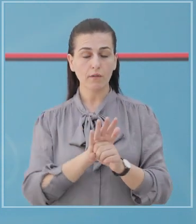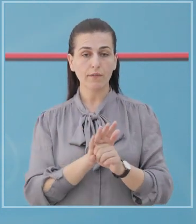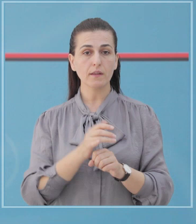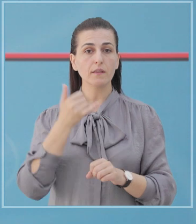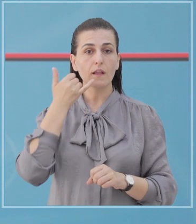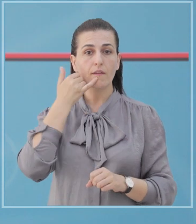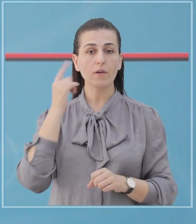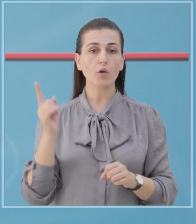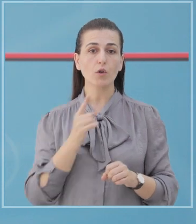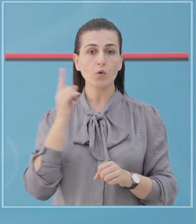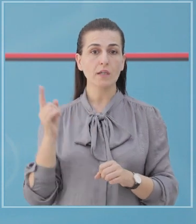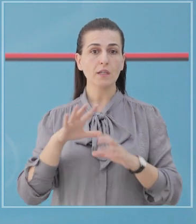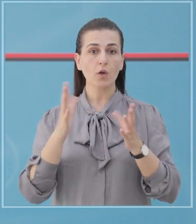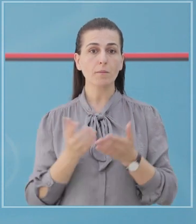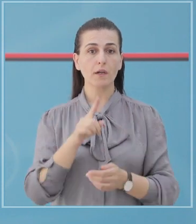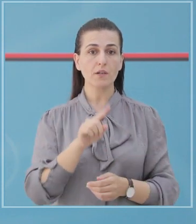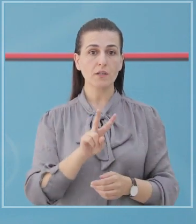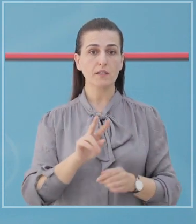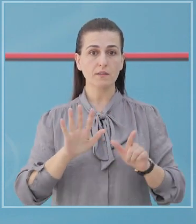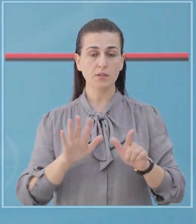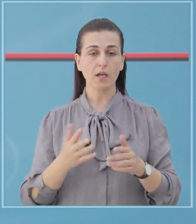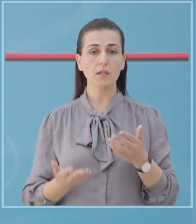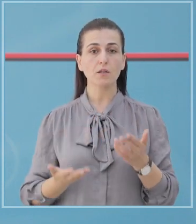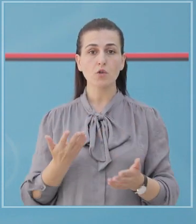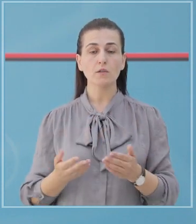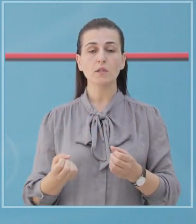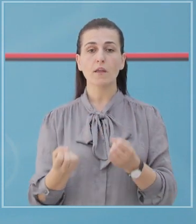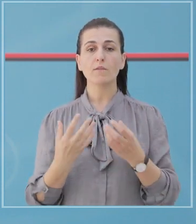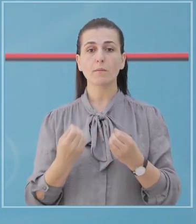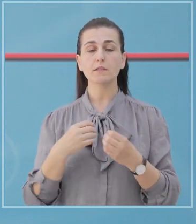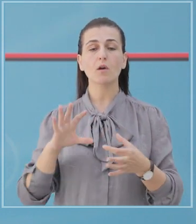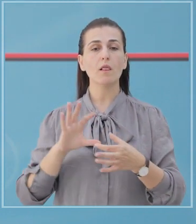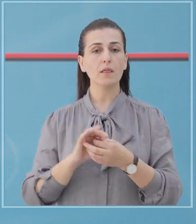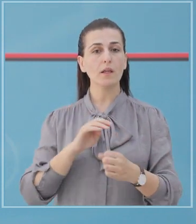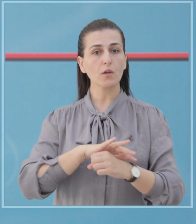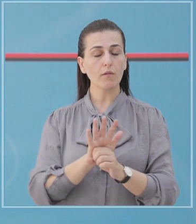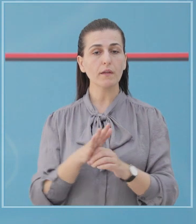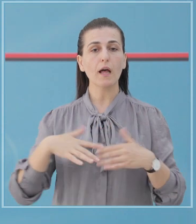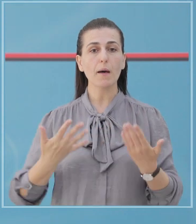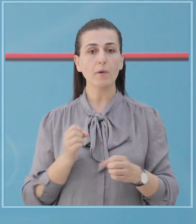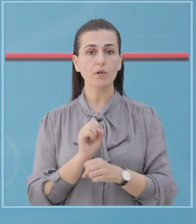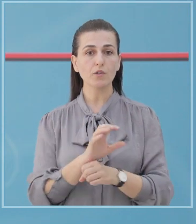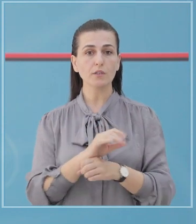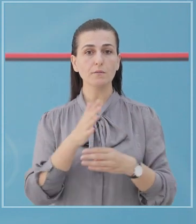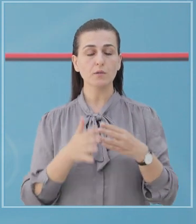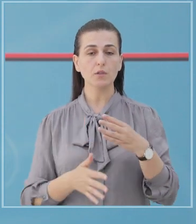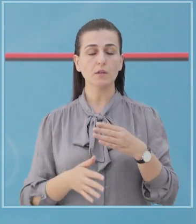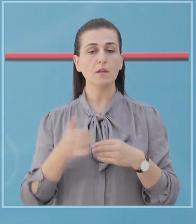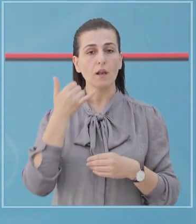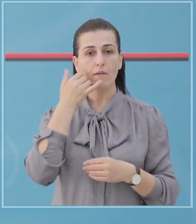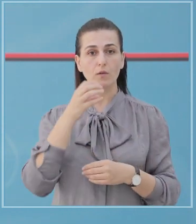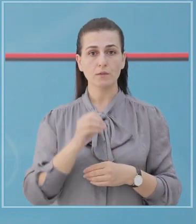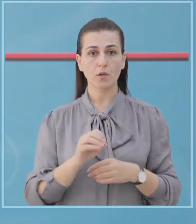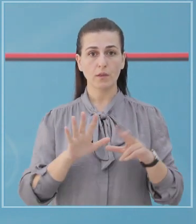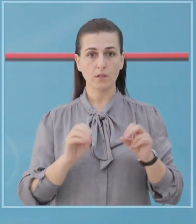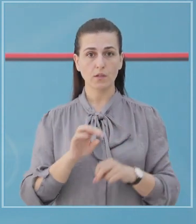komptare 127. Për informacionet të tjera, rrës COVID-19 për këshillim psikologjik, keni në dispozicion linjën e